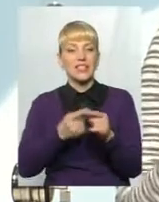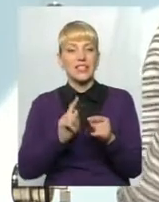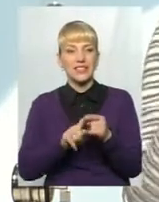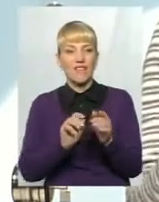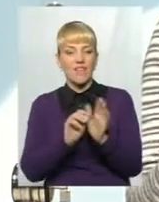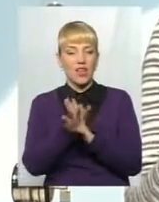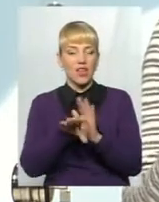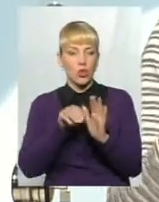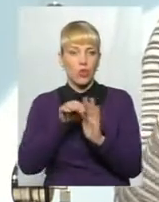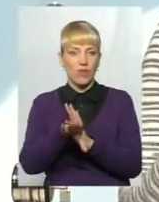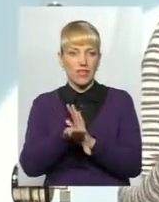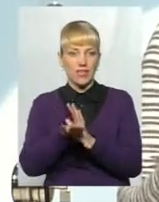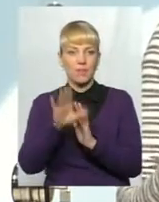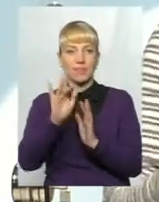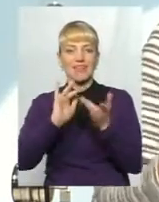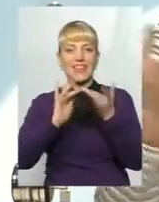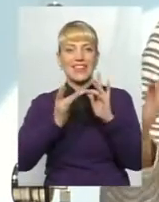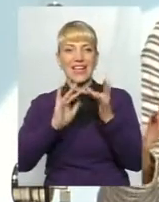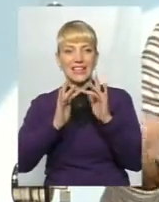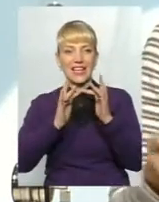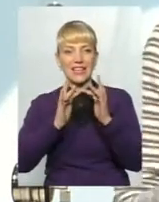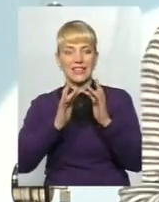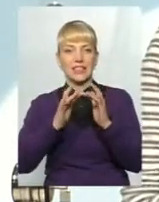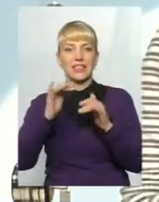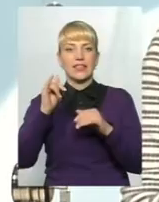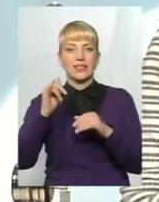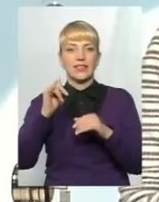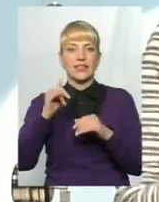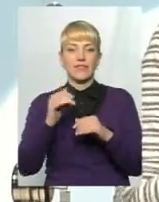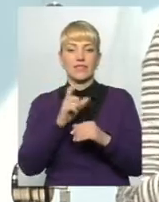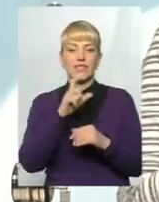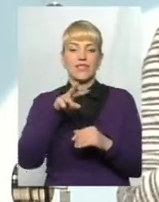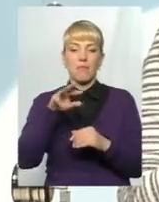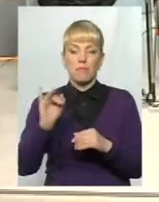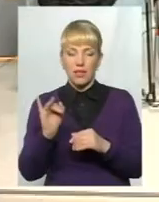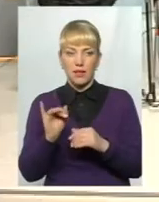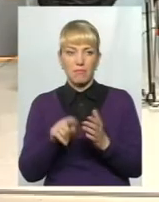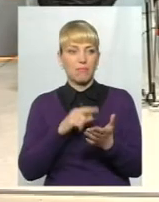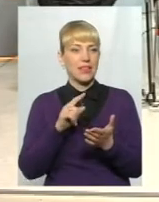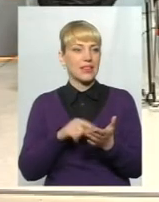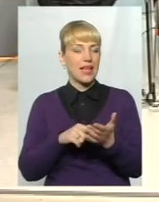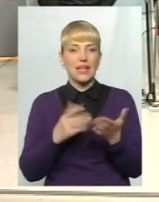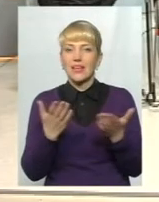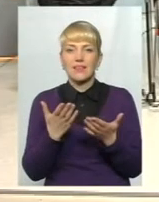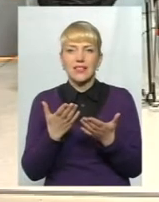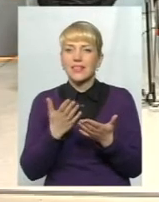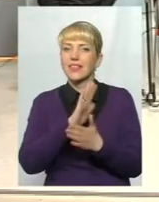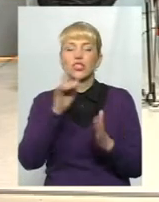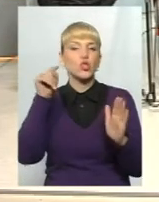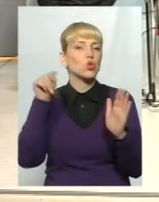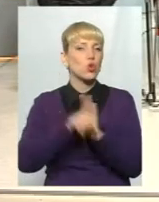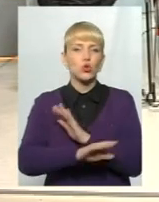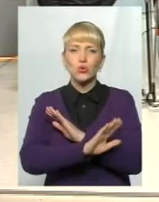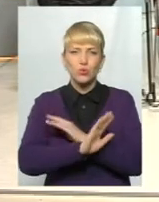в інтернет-мережу і в ЗМІ, питань абсолютно, які не стосуються декларування